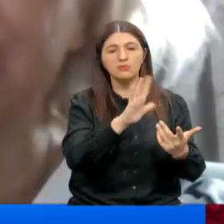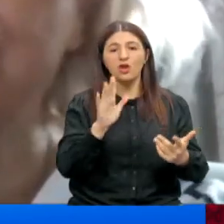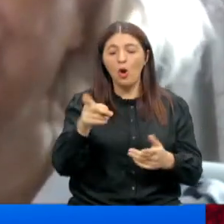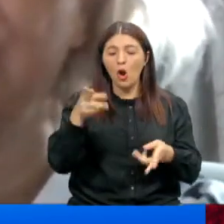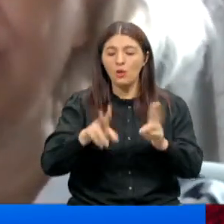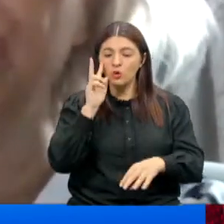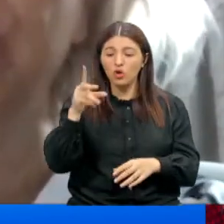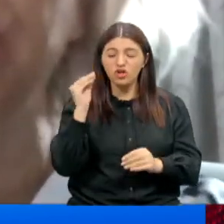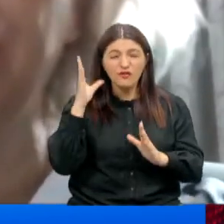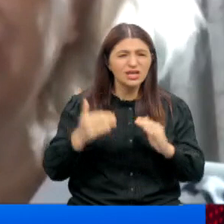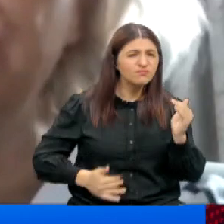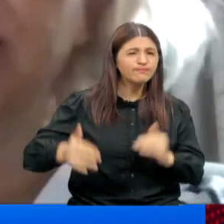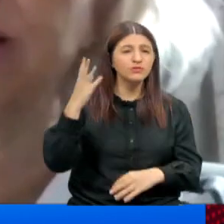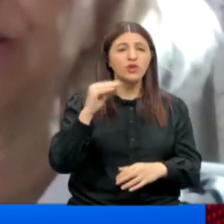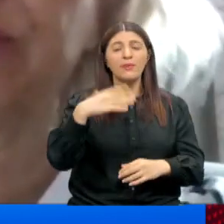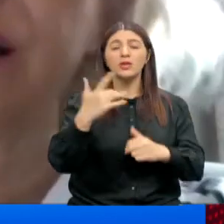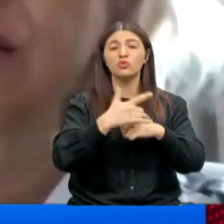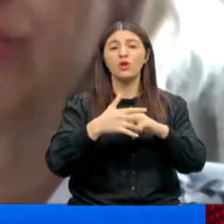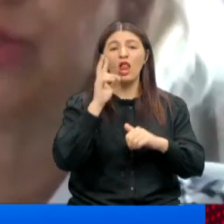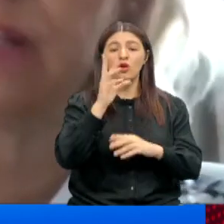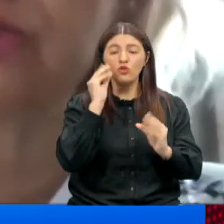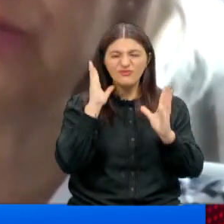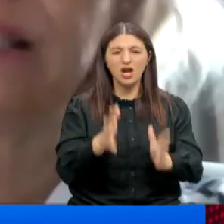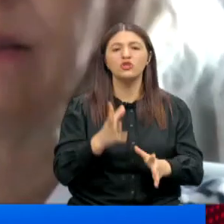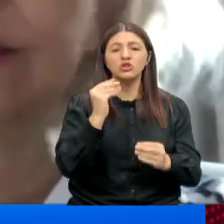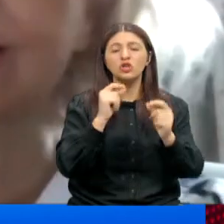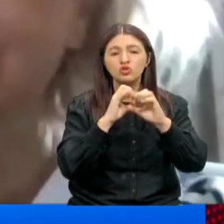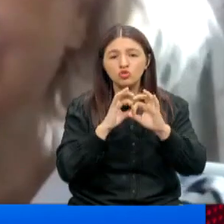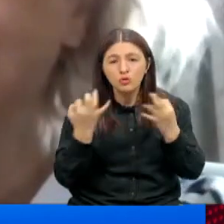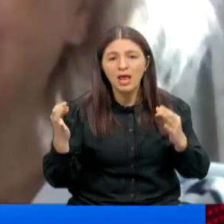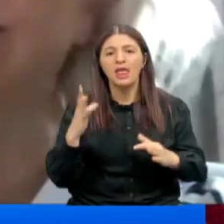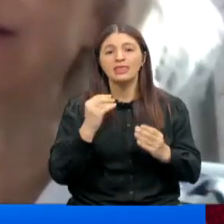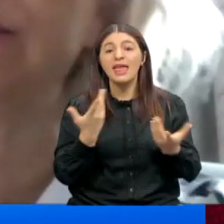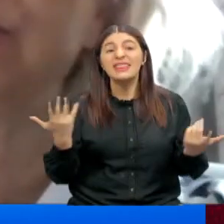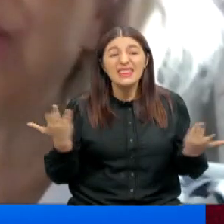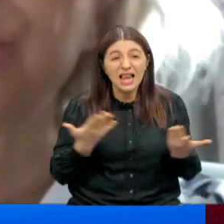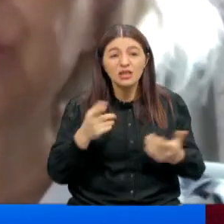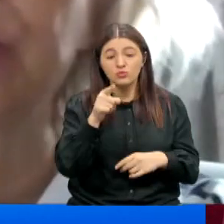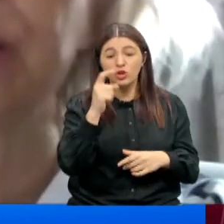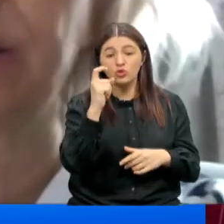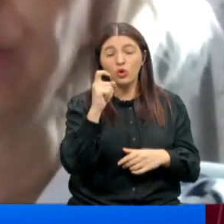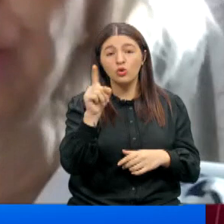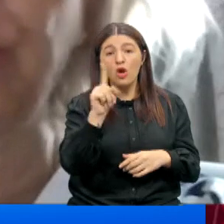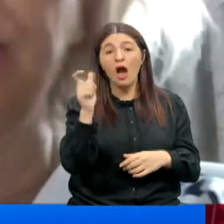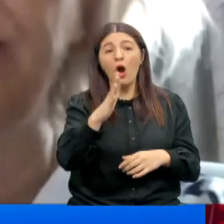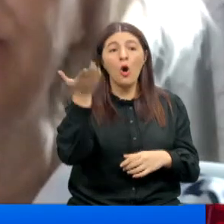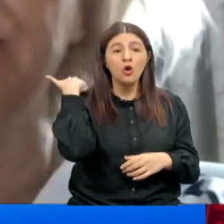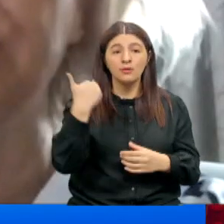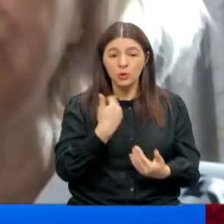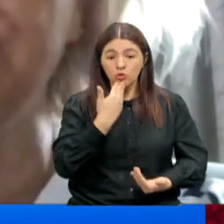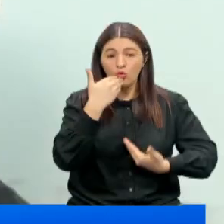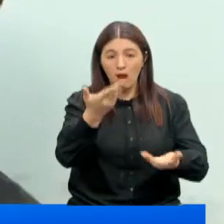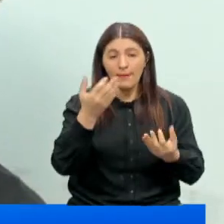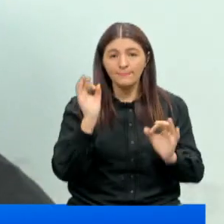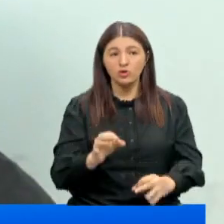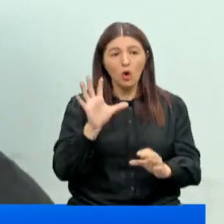ve onlar çok fazla olacak ve başka ülkelere göre fazla olacak cümlelerini daha neredeyse bundan 9 an önce söylemeye başlamıştım.